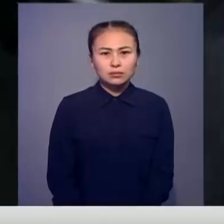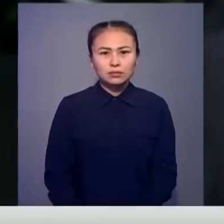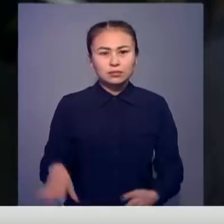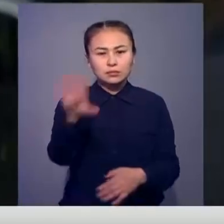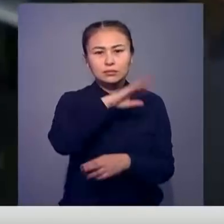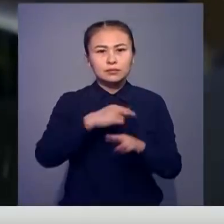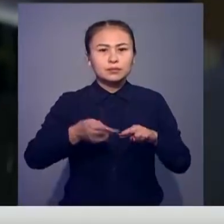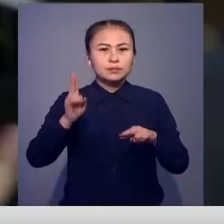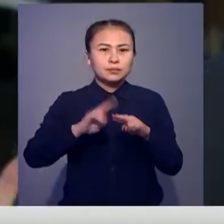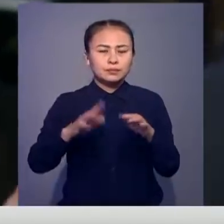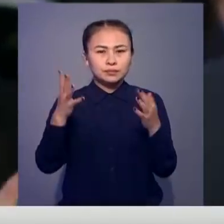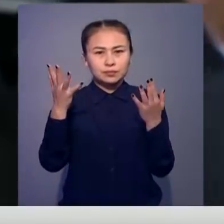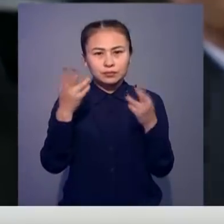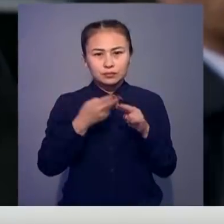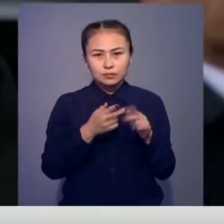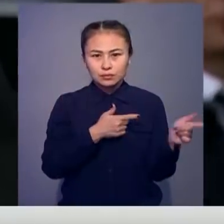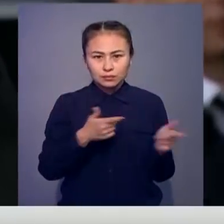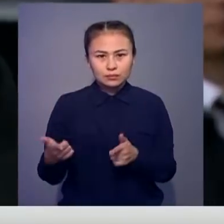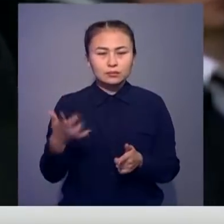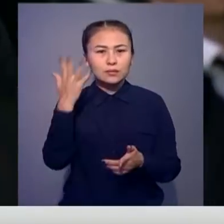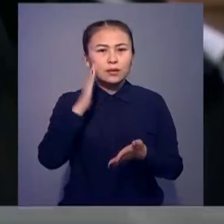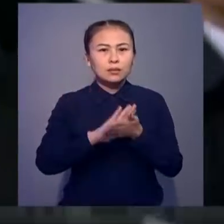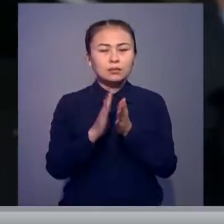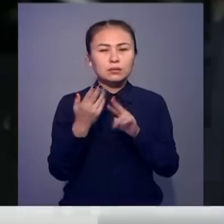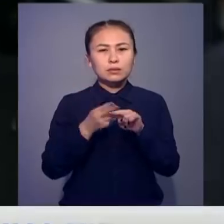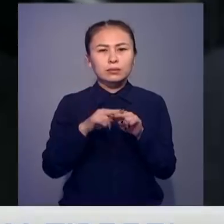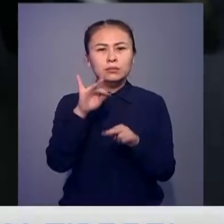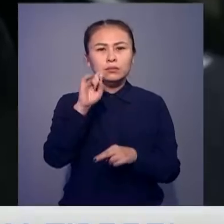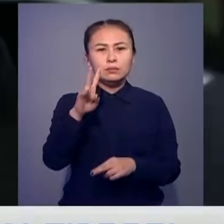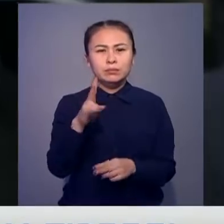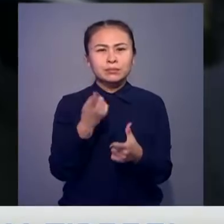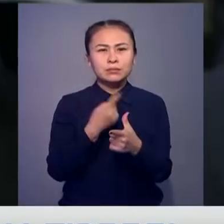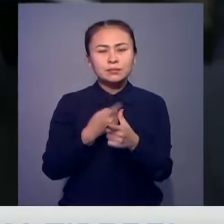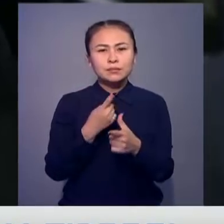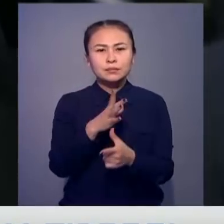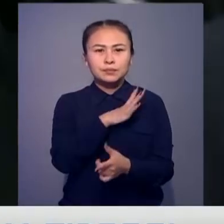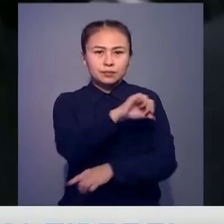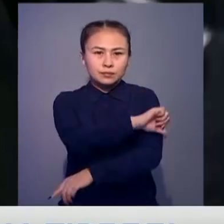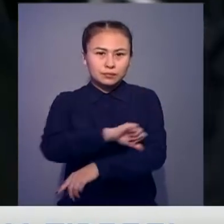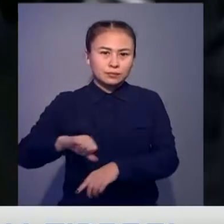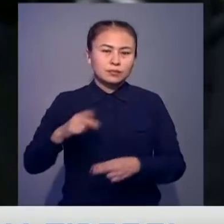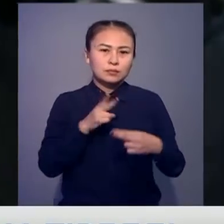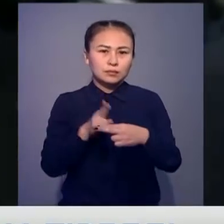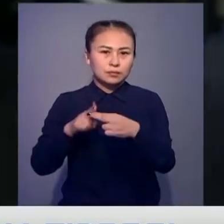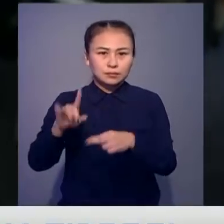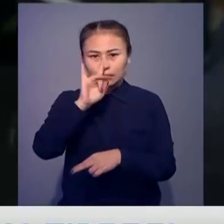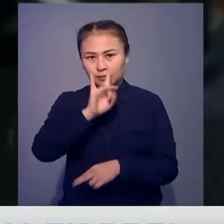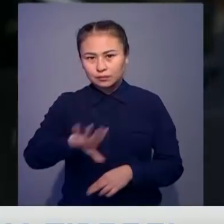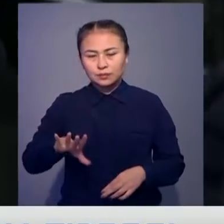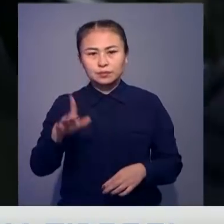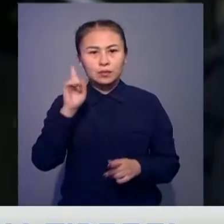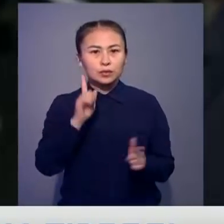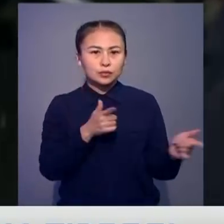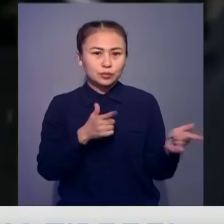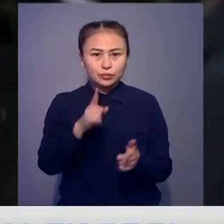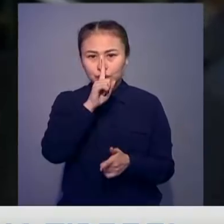Еуродақты қанағаттандырарлық, яғни Белфес келісіммен Ирландия аралындағы шекера мәселесіне нұқсан келтірмейтін келісім жасалмайынша